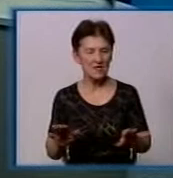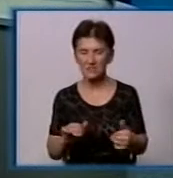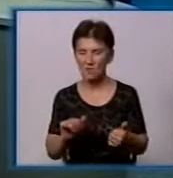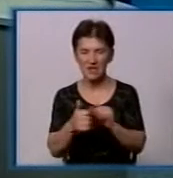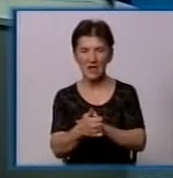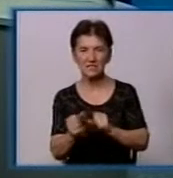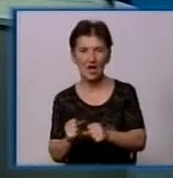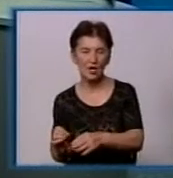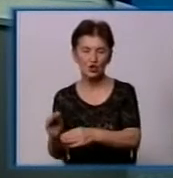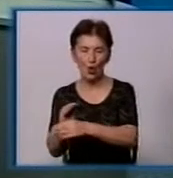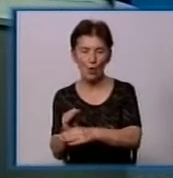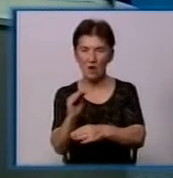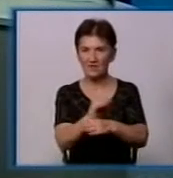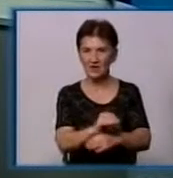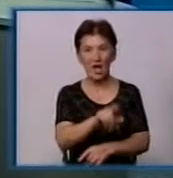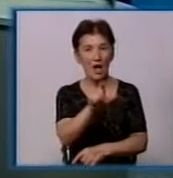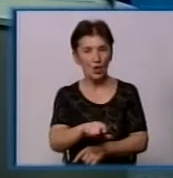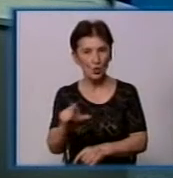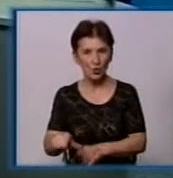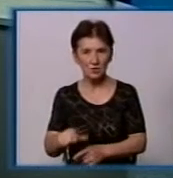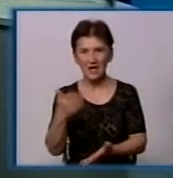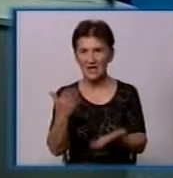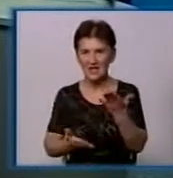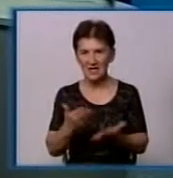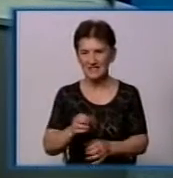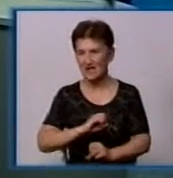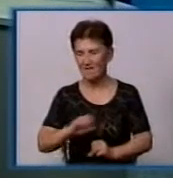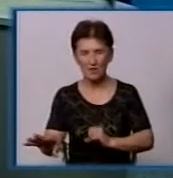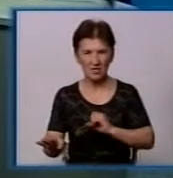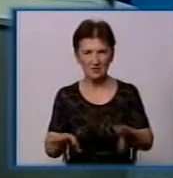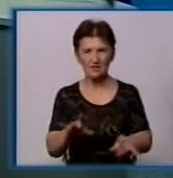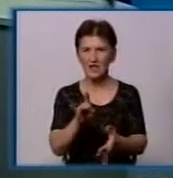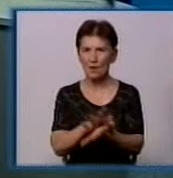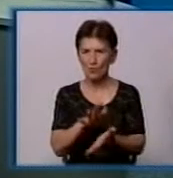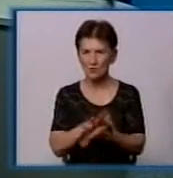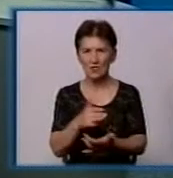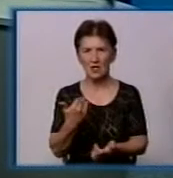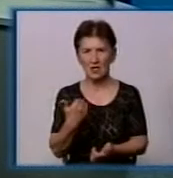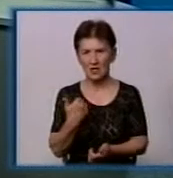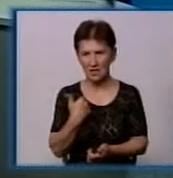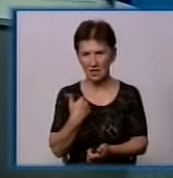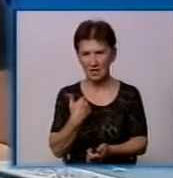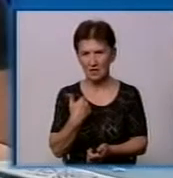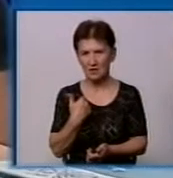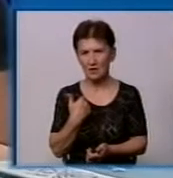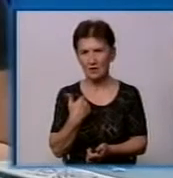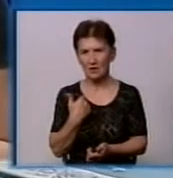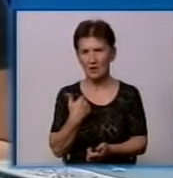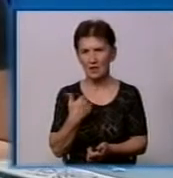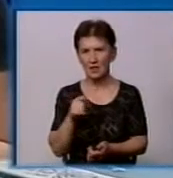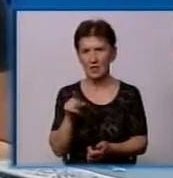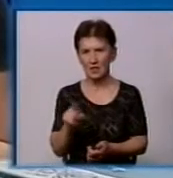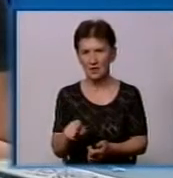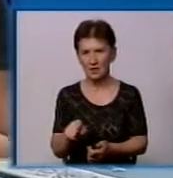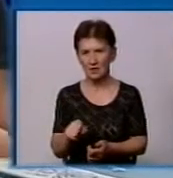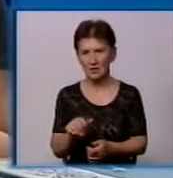Тому що люди, якщо вибрацювали определене кількість мусора, я ставлю, якщо заміняю, я їх заставлю, як